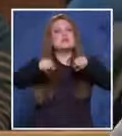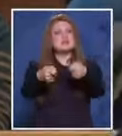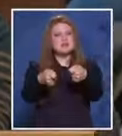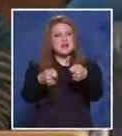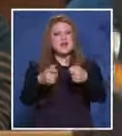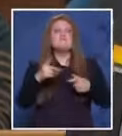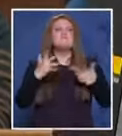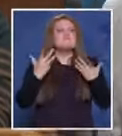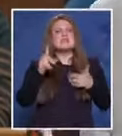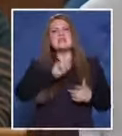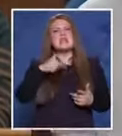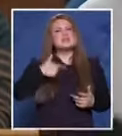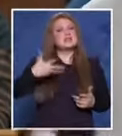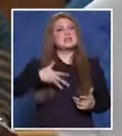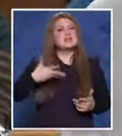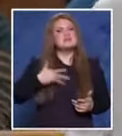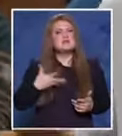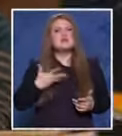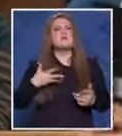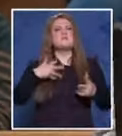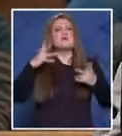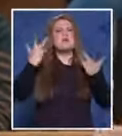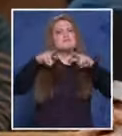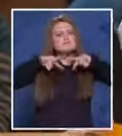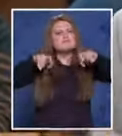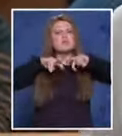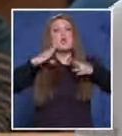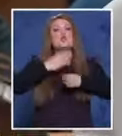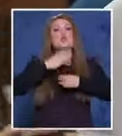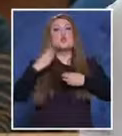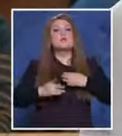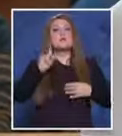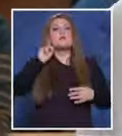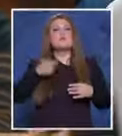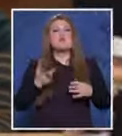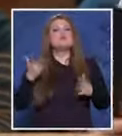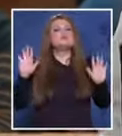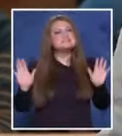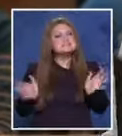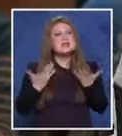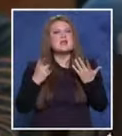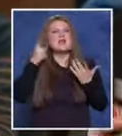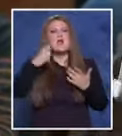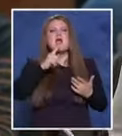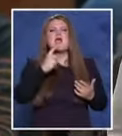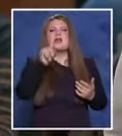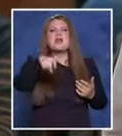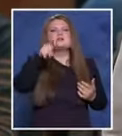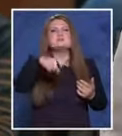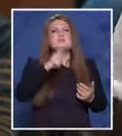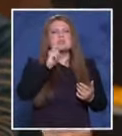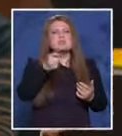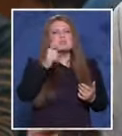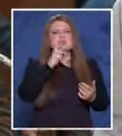Изобщо не искам да влизаме в полемиката за това докъде може да се стигне при разпити от страна на полицията.